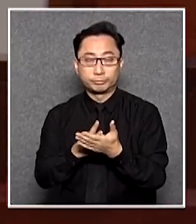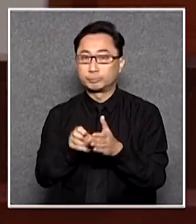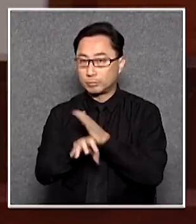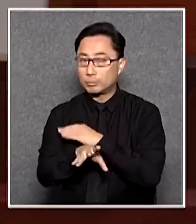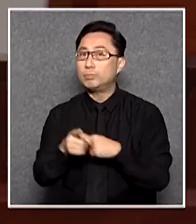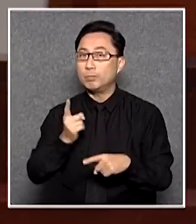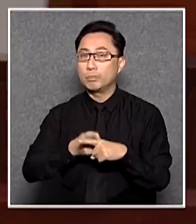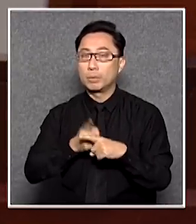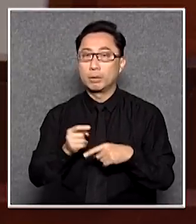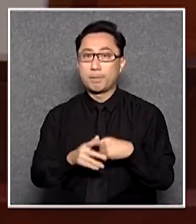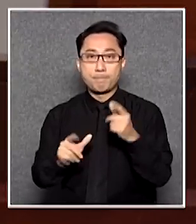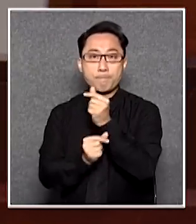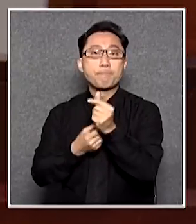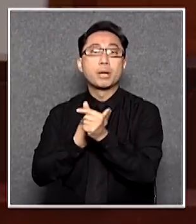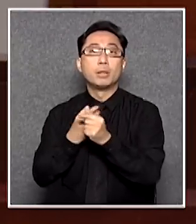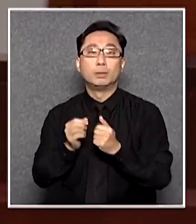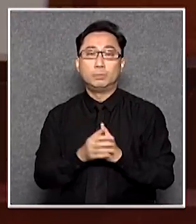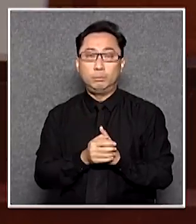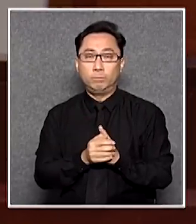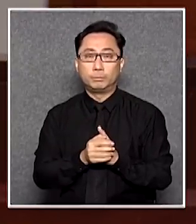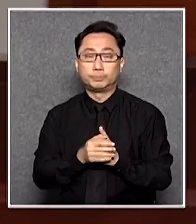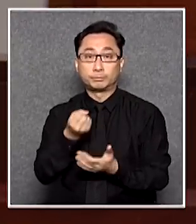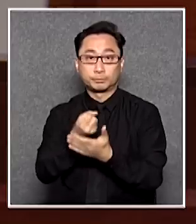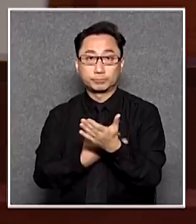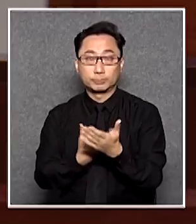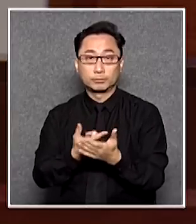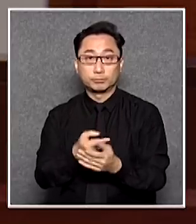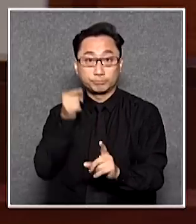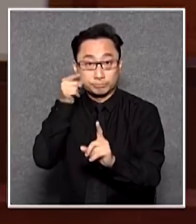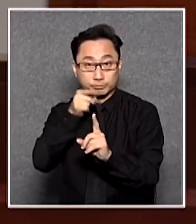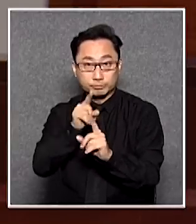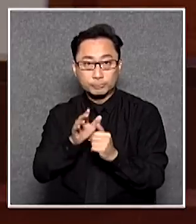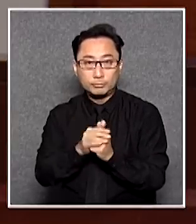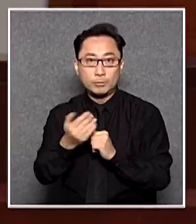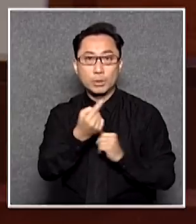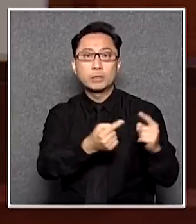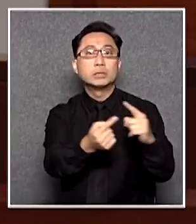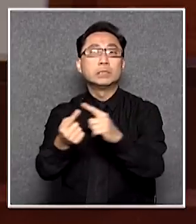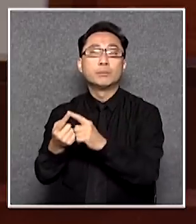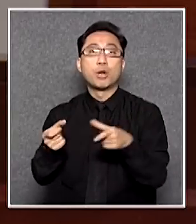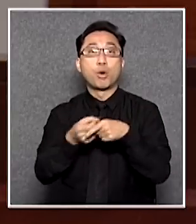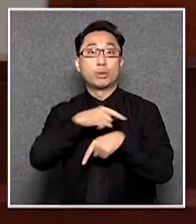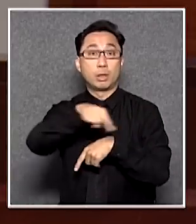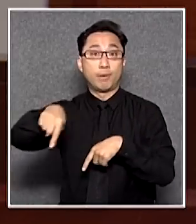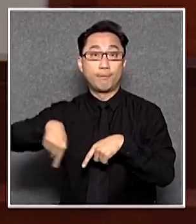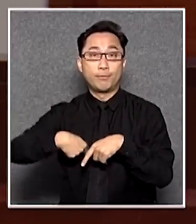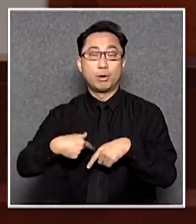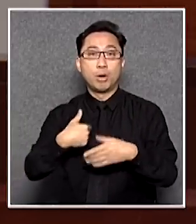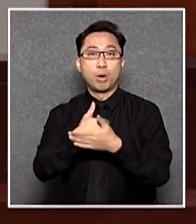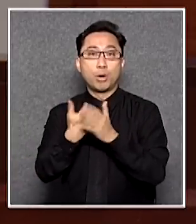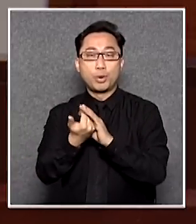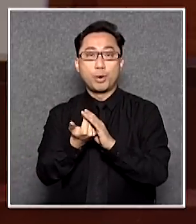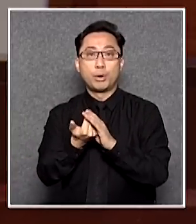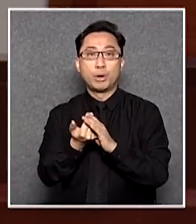那條例的那個立意就是希望對於市民在公眾地方進行任何不潔